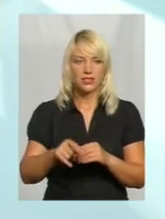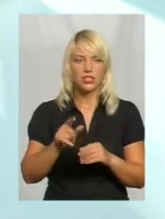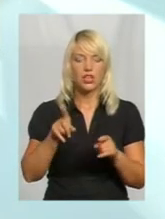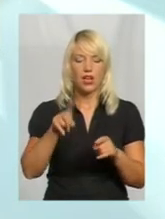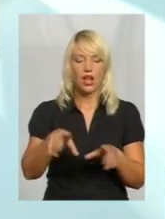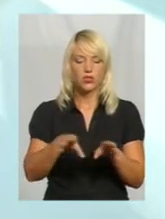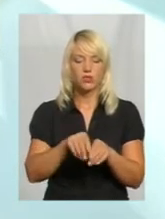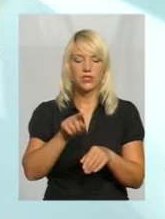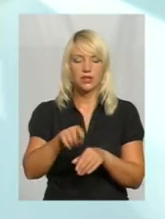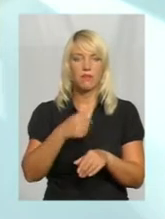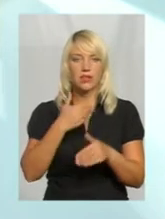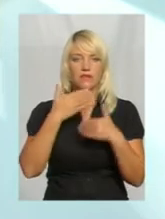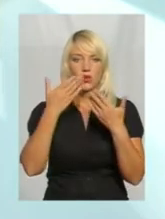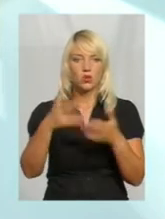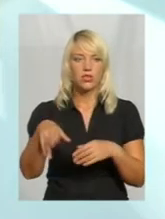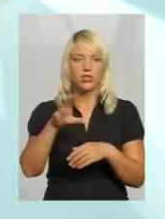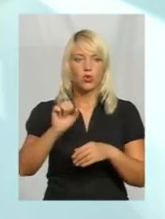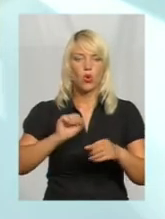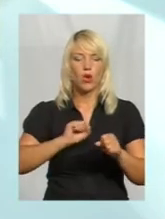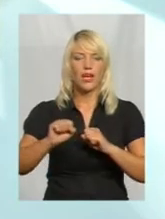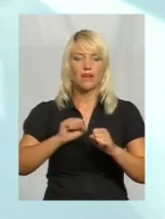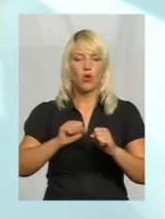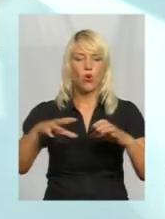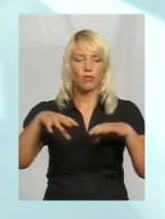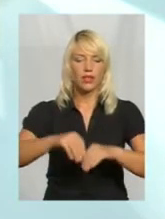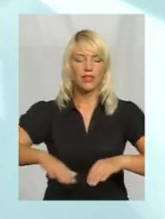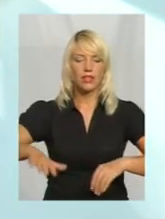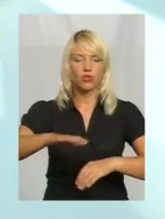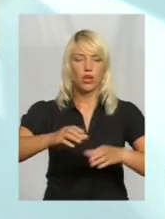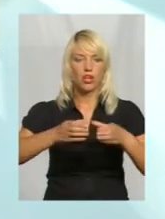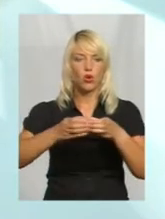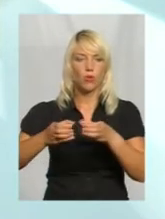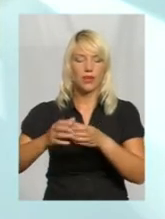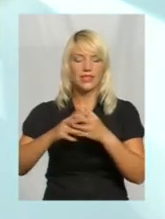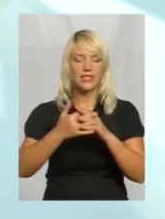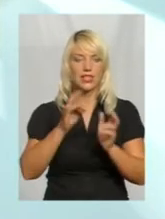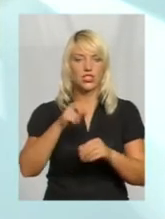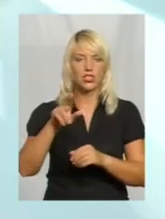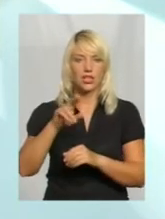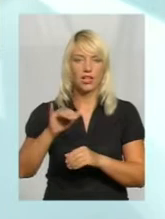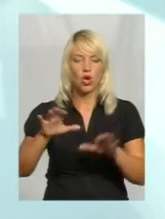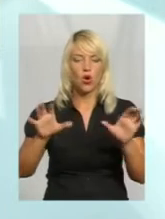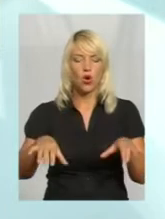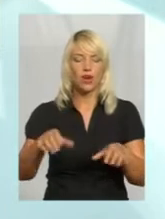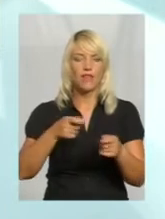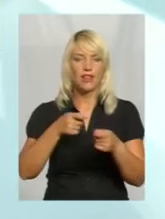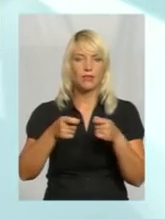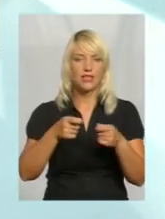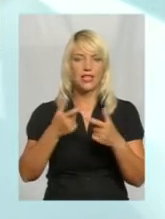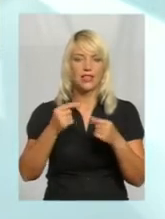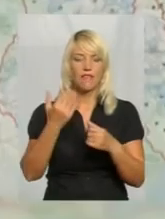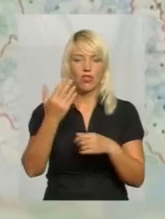керівників об'єднаних тротиральних громад, селищних рад, головів адміністрації, де вони